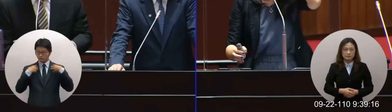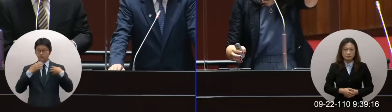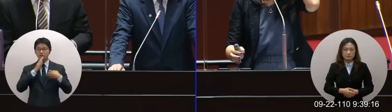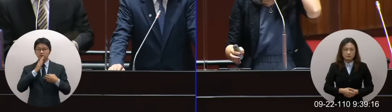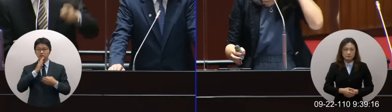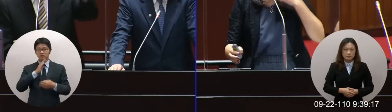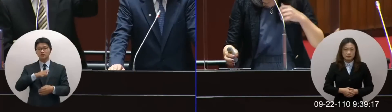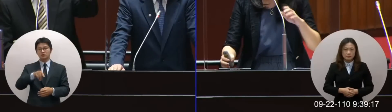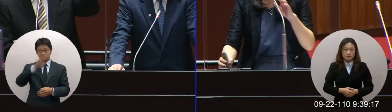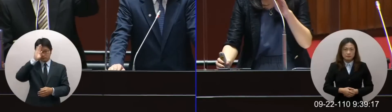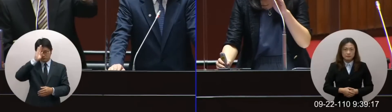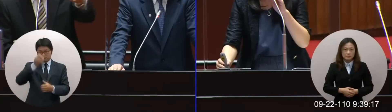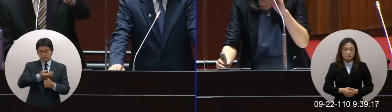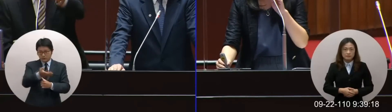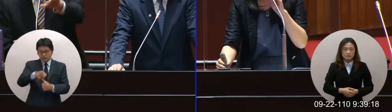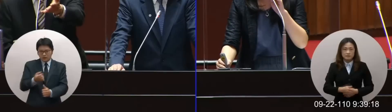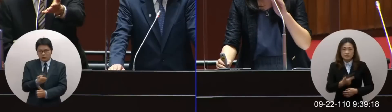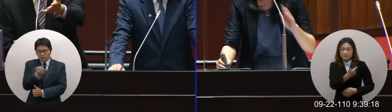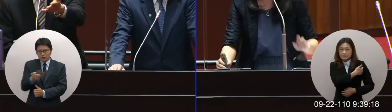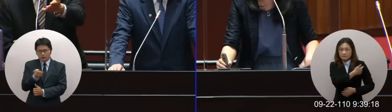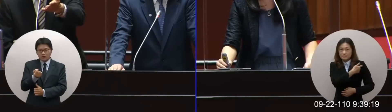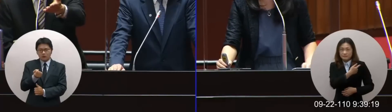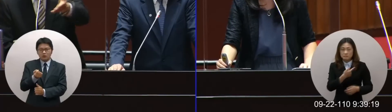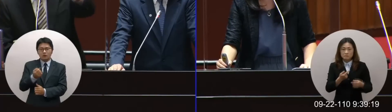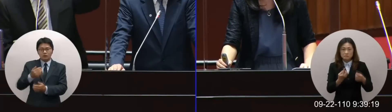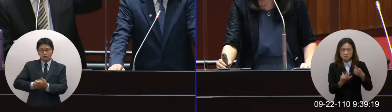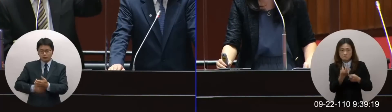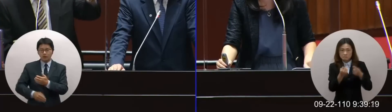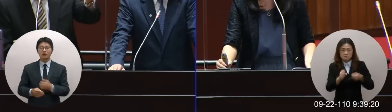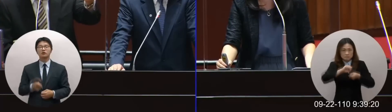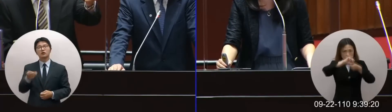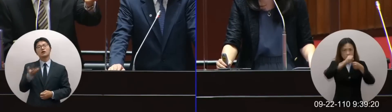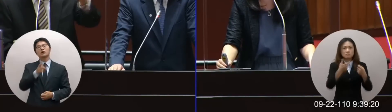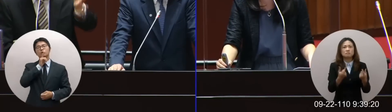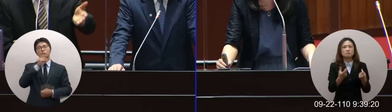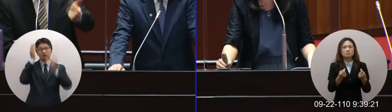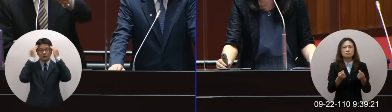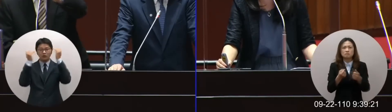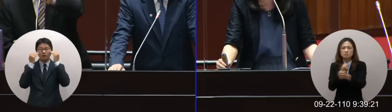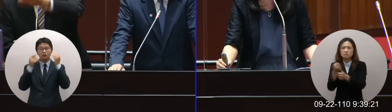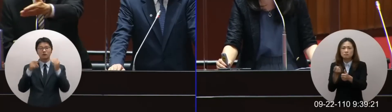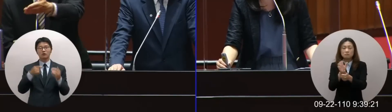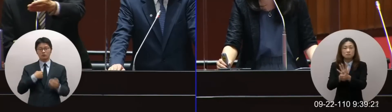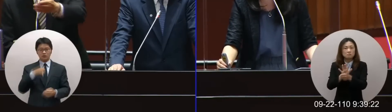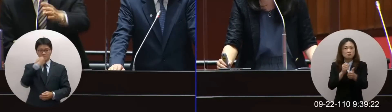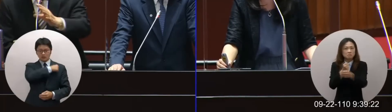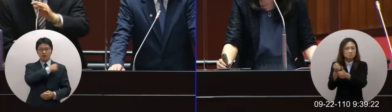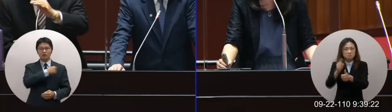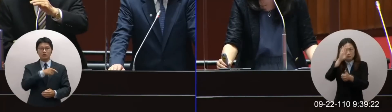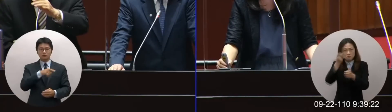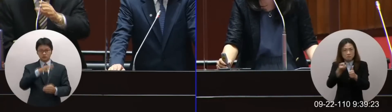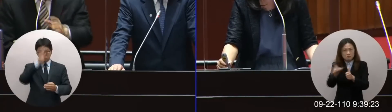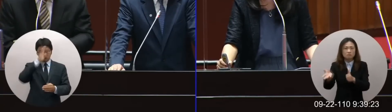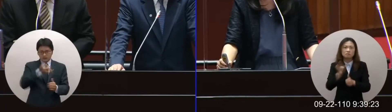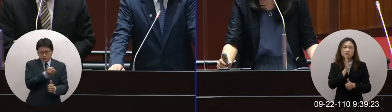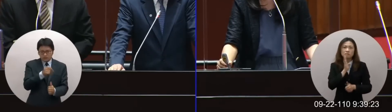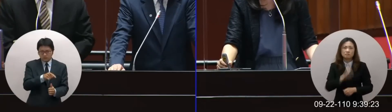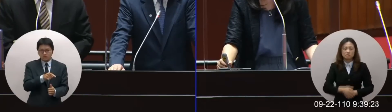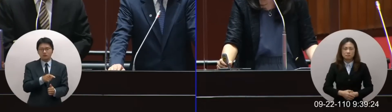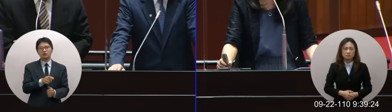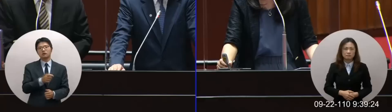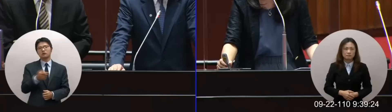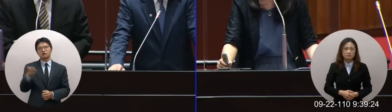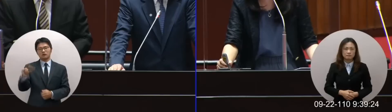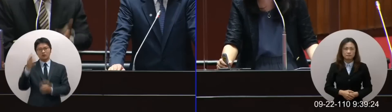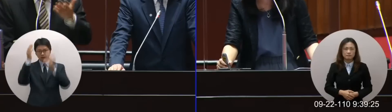制到最好我相信把疫苗的負負責率提升你舉子也是控制疫情最重要的手段這應該沒有人會反對吧比日本好